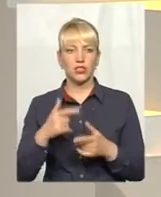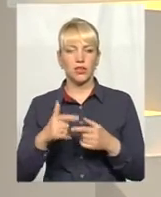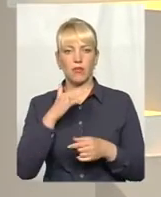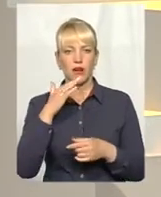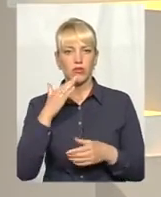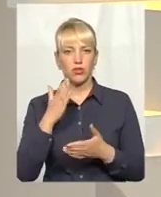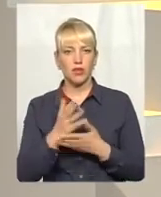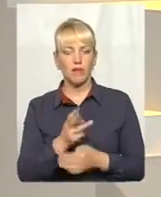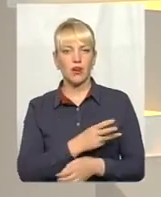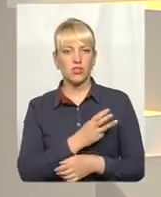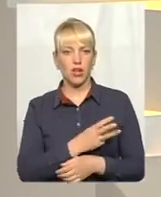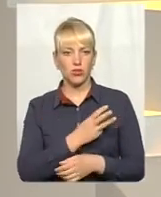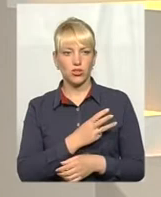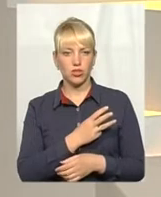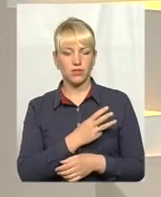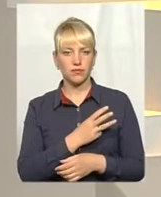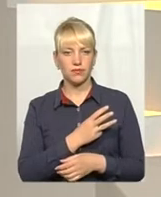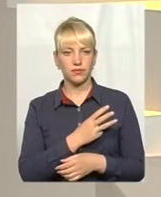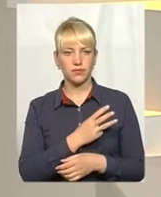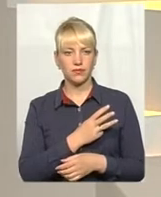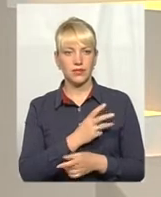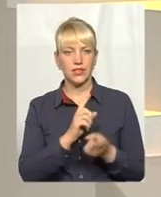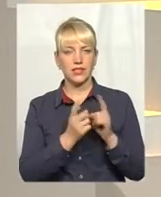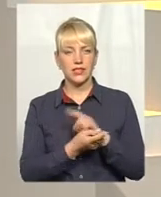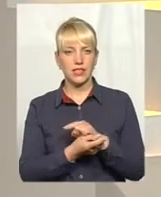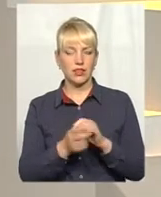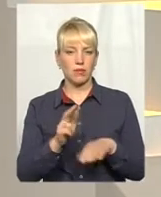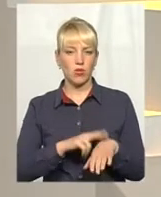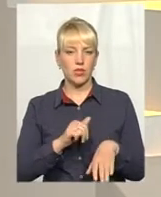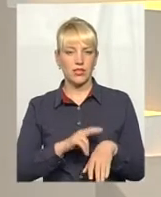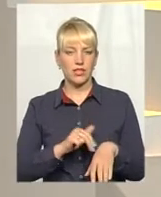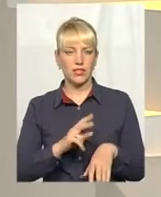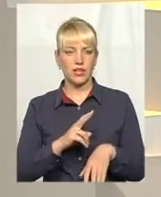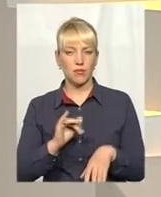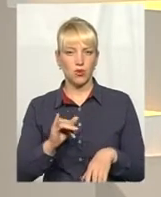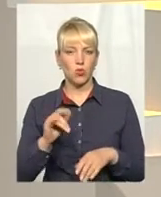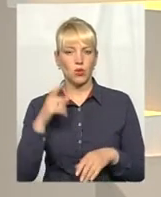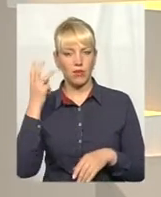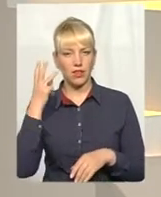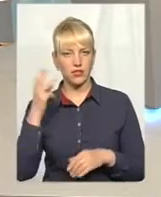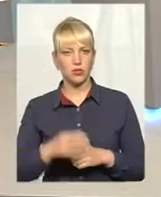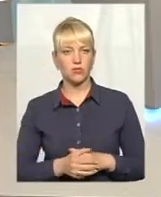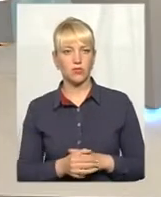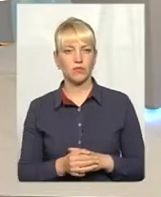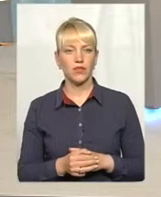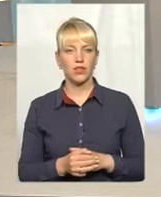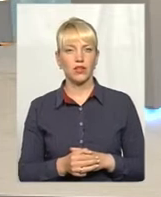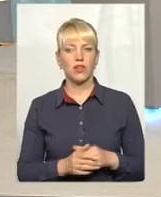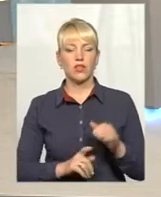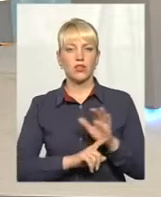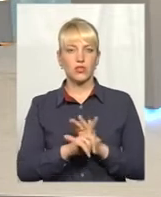бажаючих стати поліцейськими в Хмельницькому. От, власне,